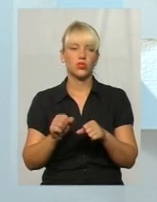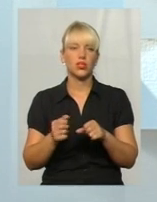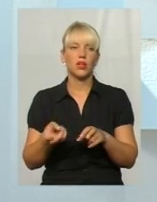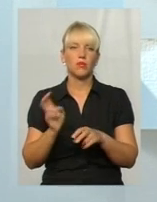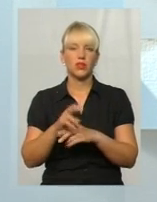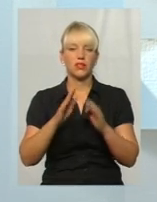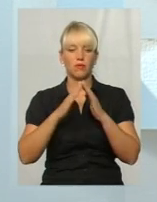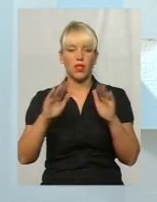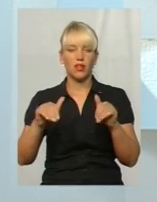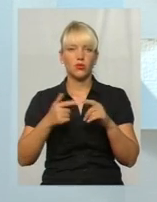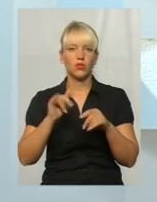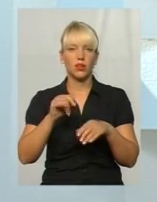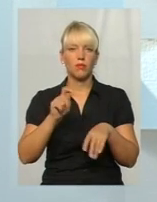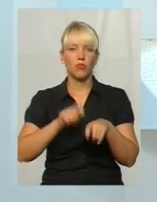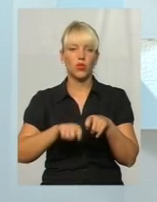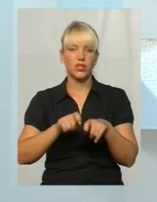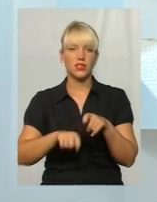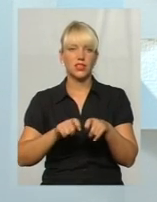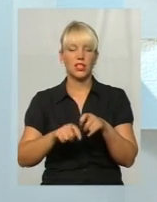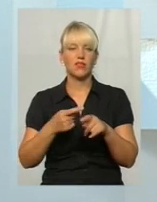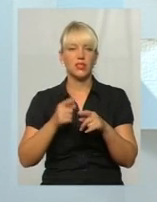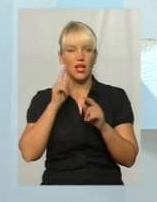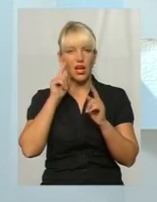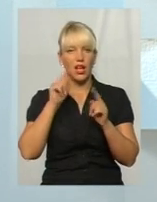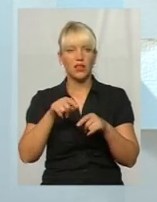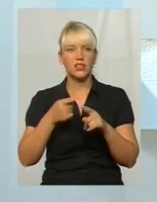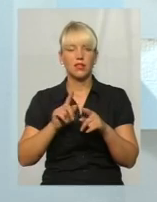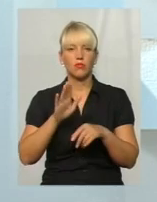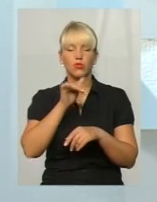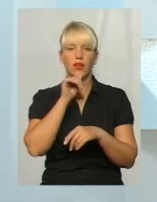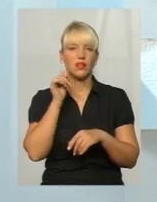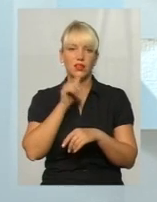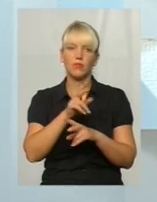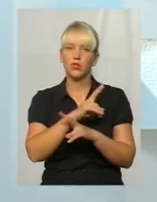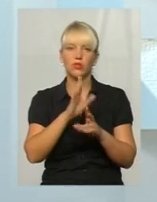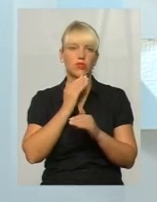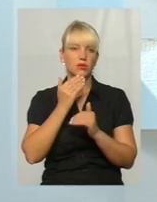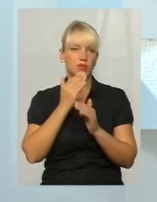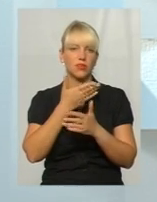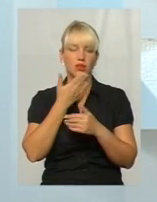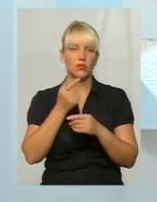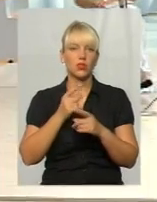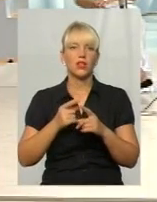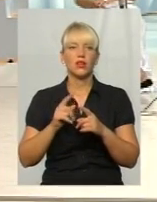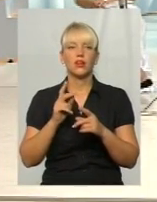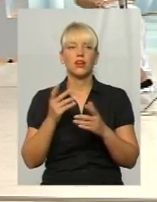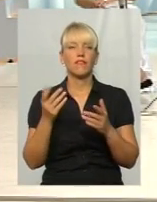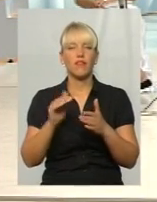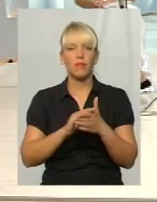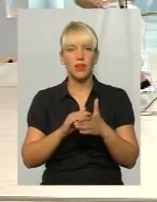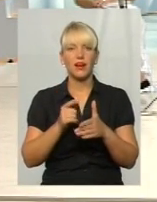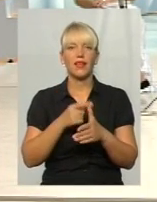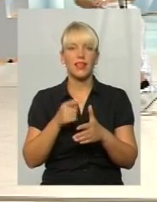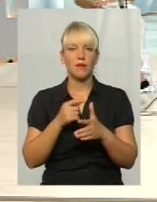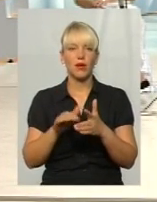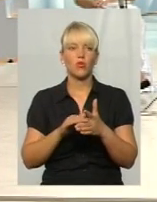в палатку, протестування, ще раз делаю акцент на тому, що це буде анонимно. Тобто, ніхто не спрашиває у чоловіка фамілію, ім'я, отчество, і